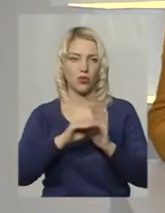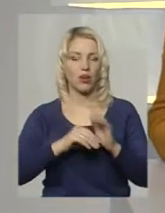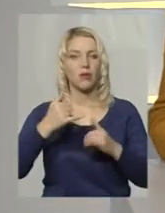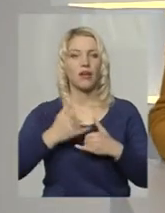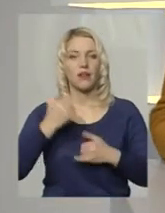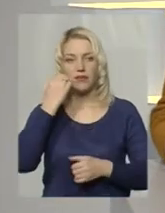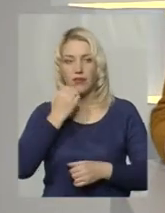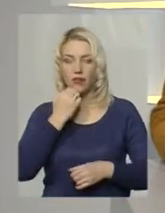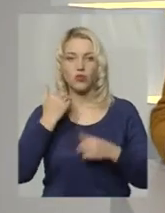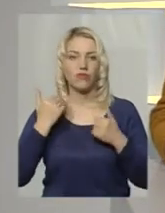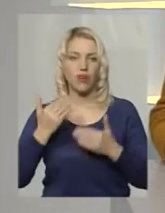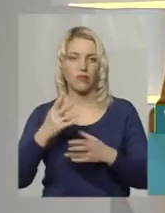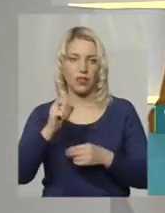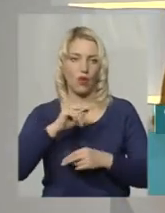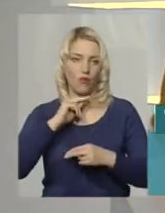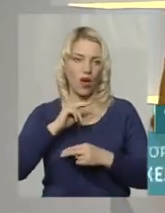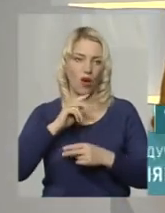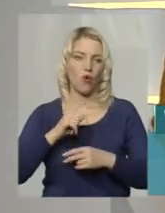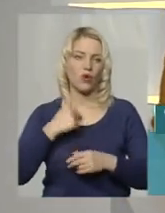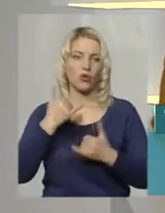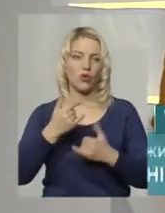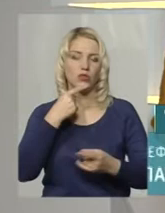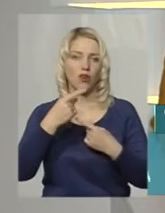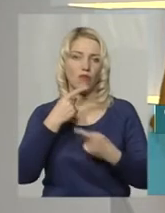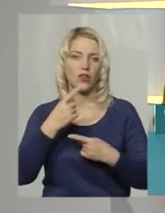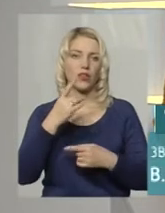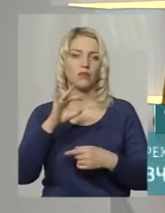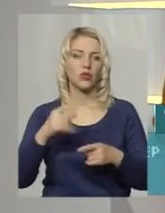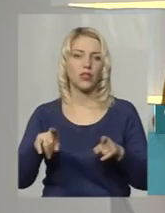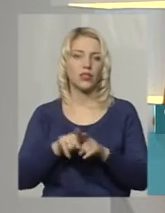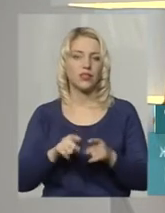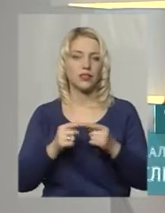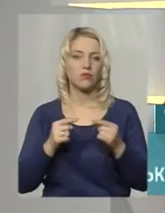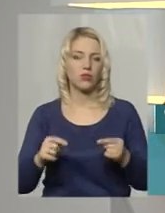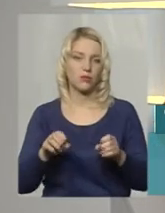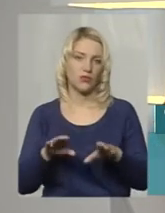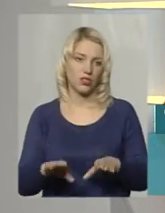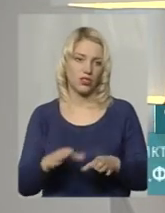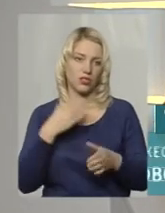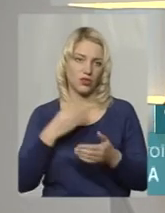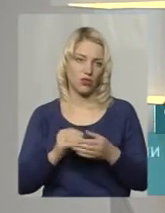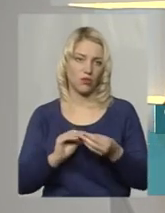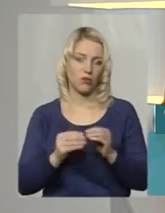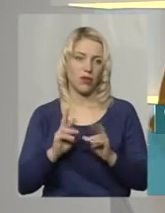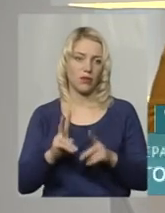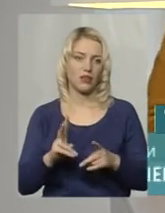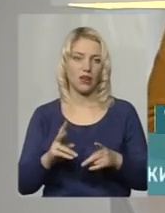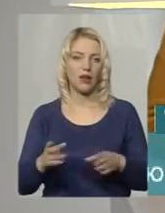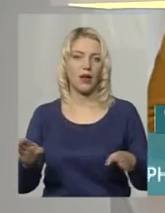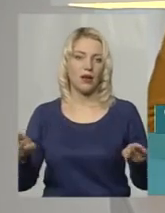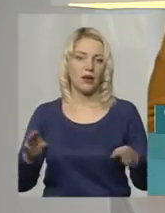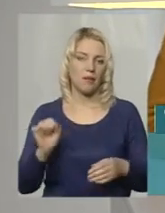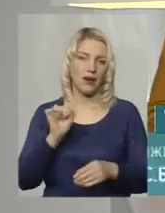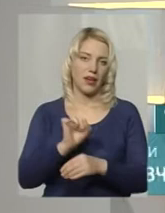дякую вам за увагу. Ми говорили сьогодні про такий спосіб вирішення своїх проблем, як перекриття